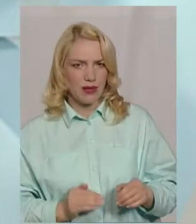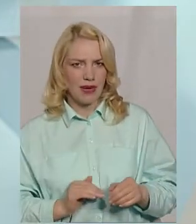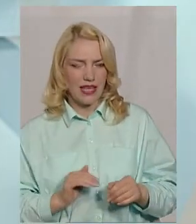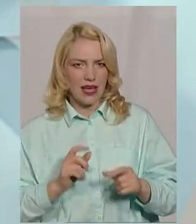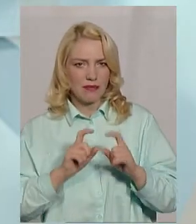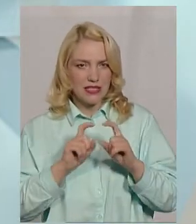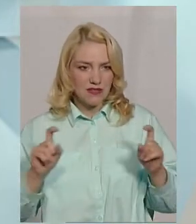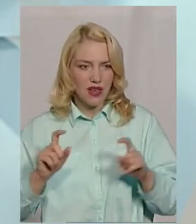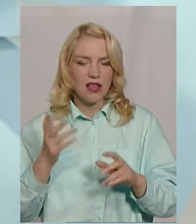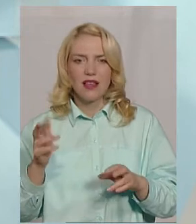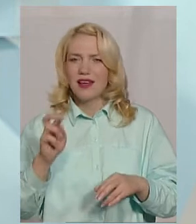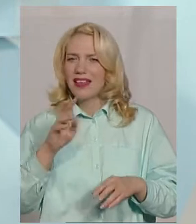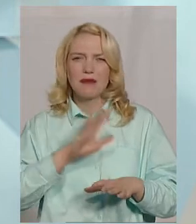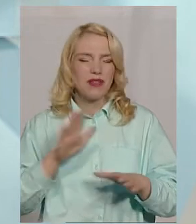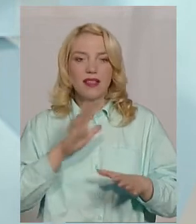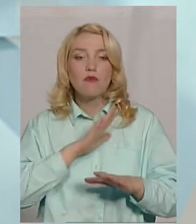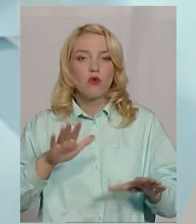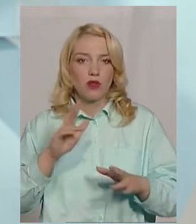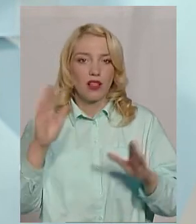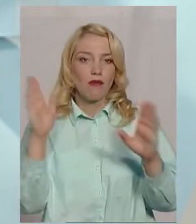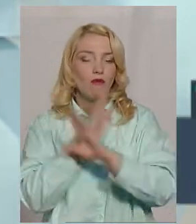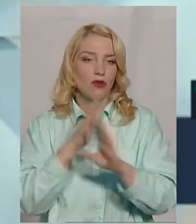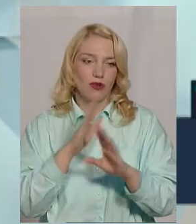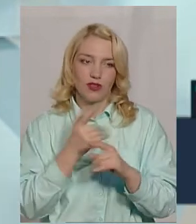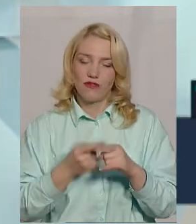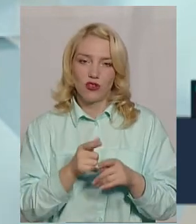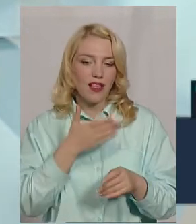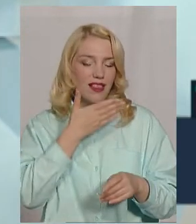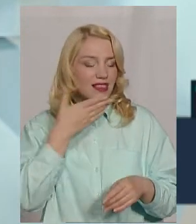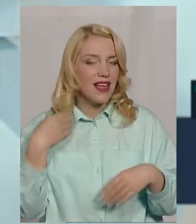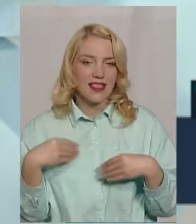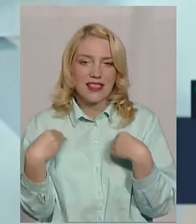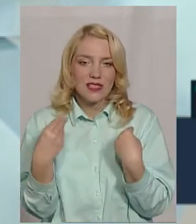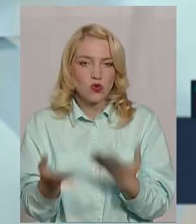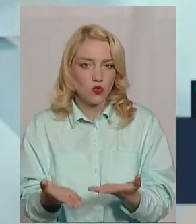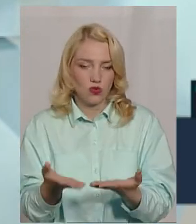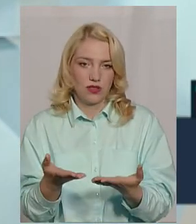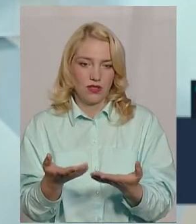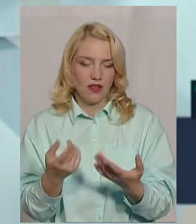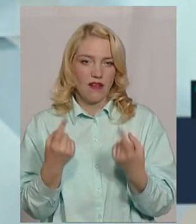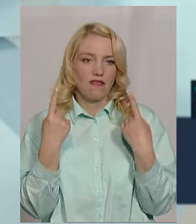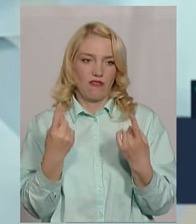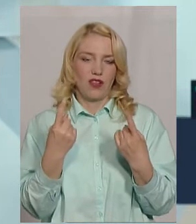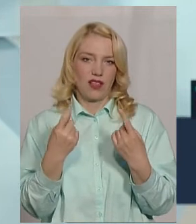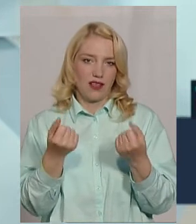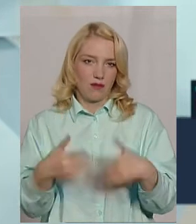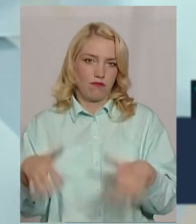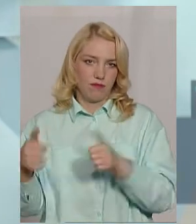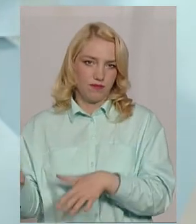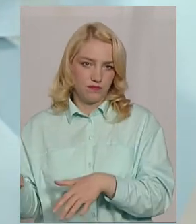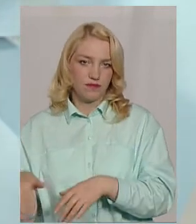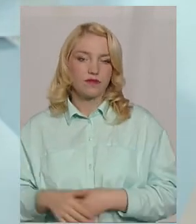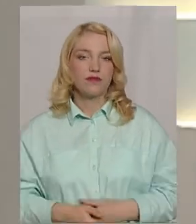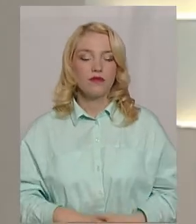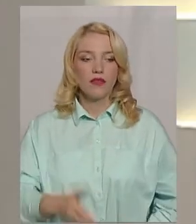катаклізми, так скажімо, вони не несуть за собою великих проблем. А от ми